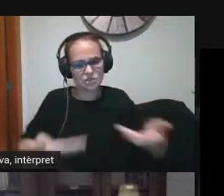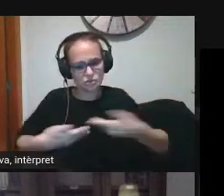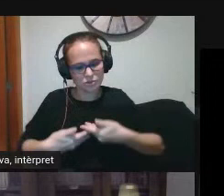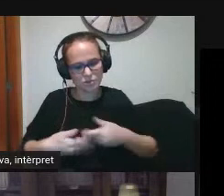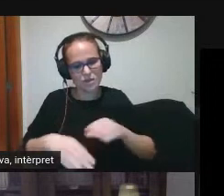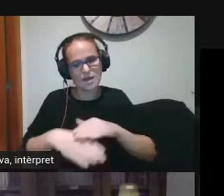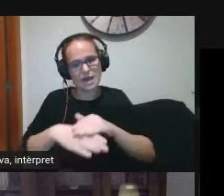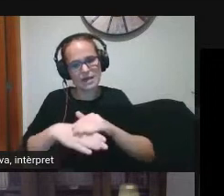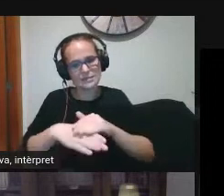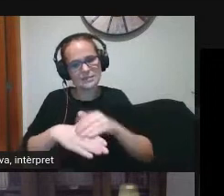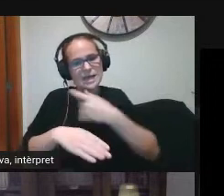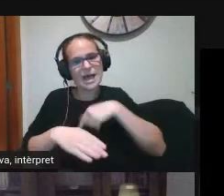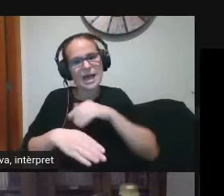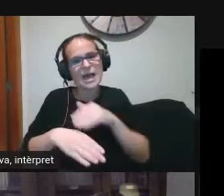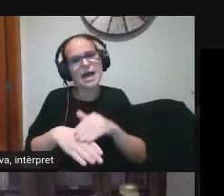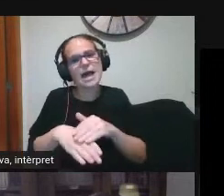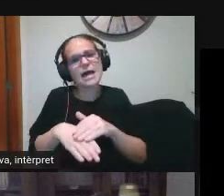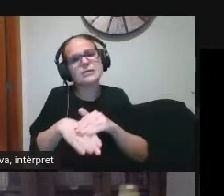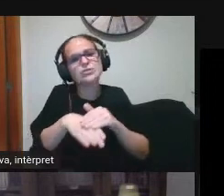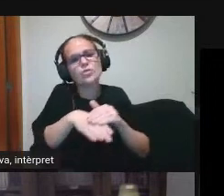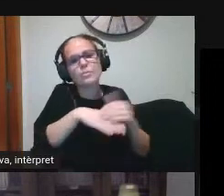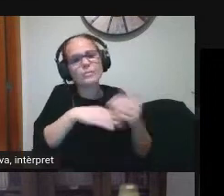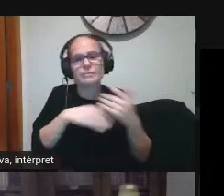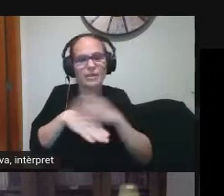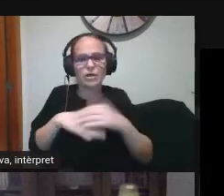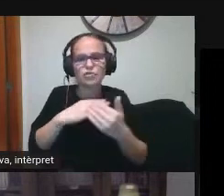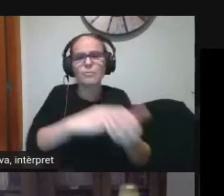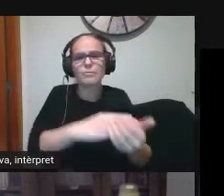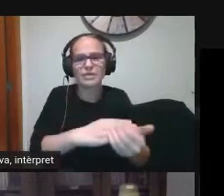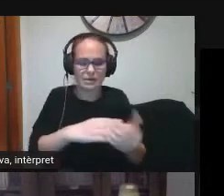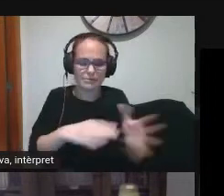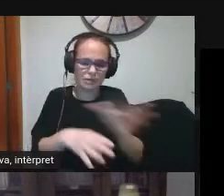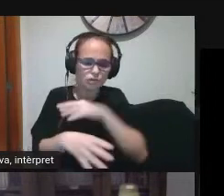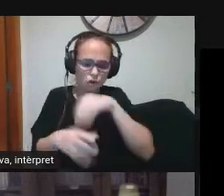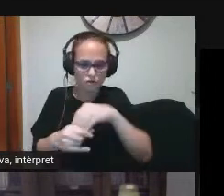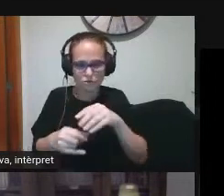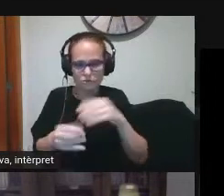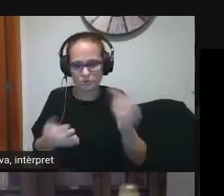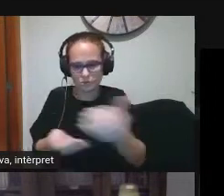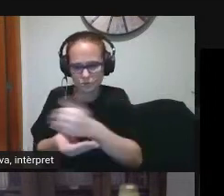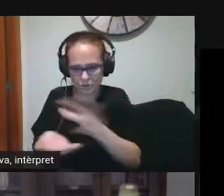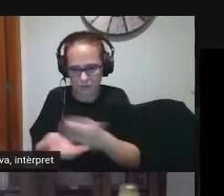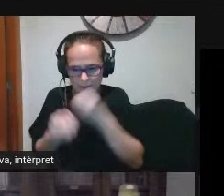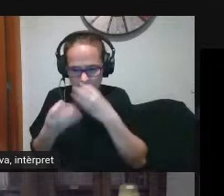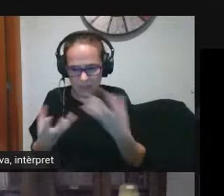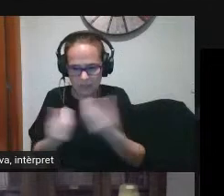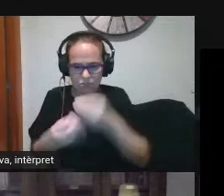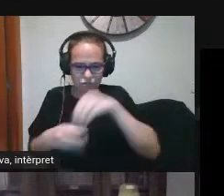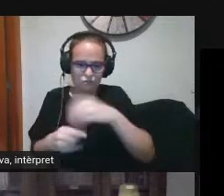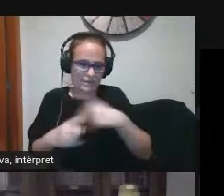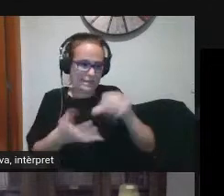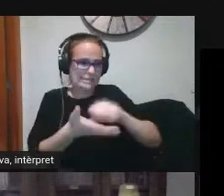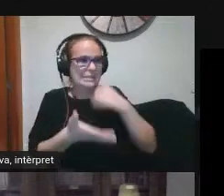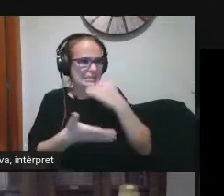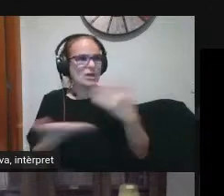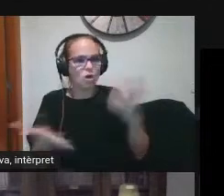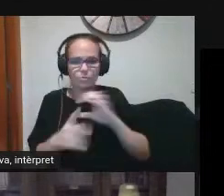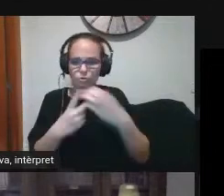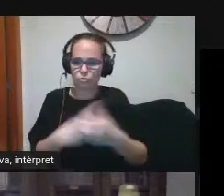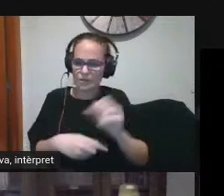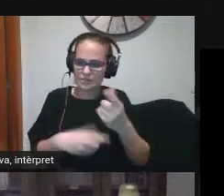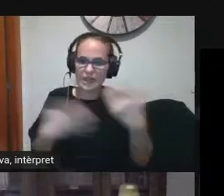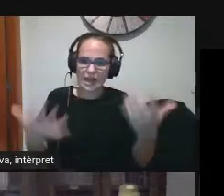ens convida a tenir això ben recolzit perquè realment qualsevol persona pugui dir mira jo el centre sé com està ara que és aquesta cultura digital i com està